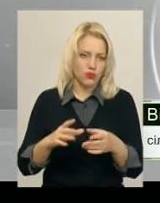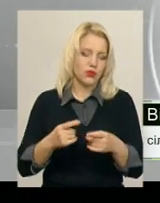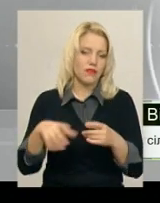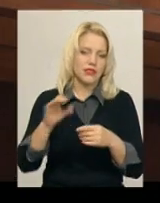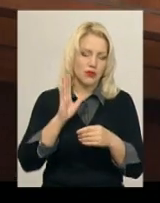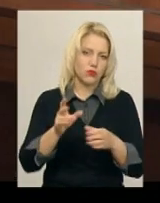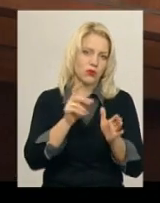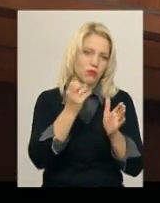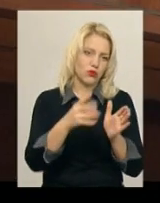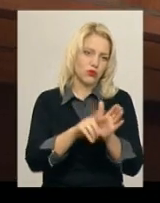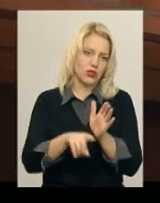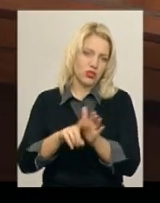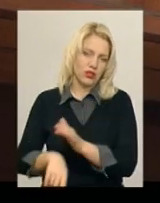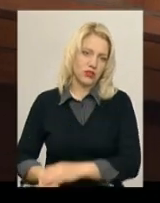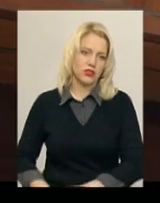набагато дешево.